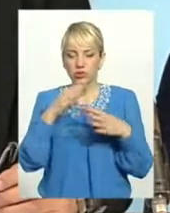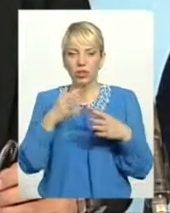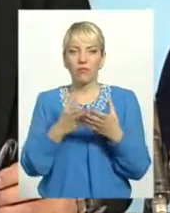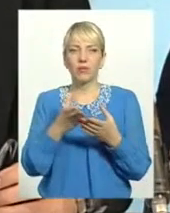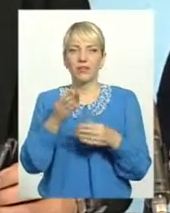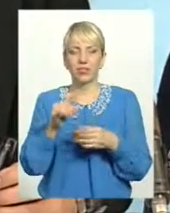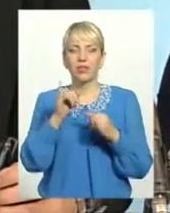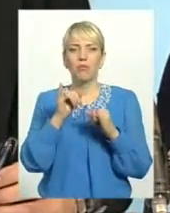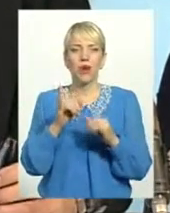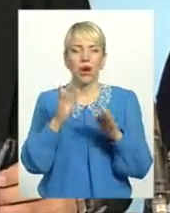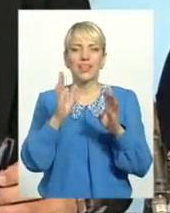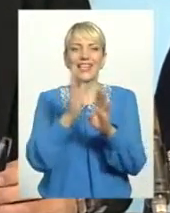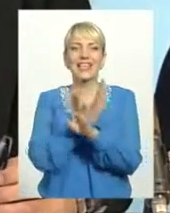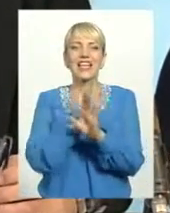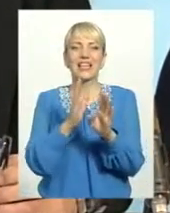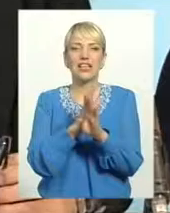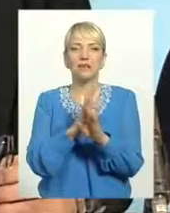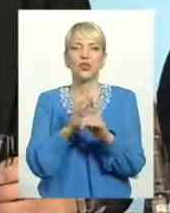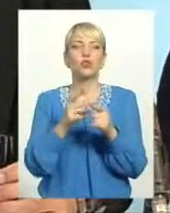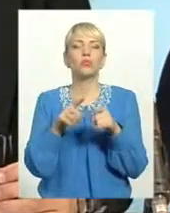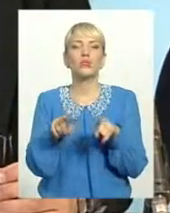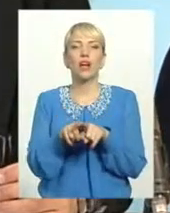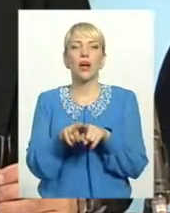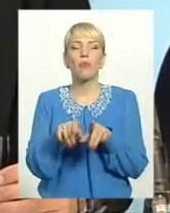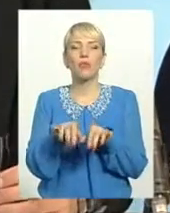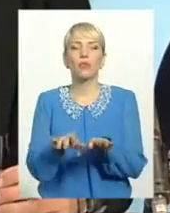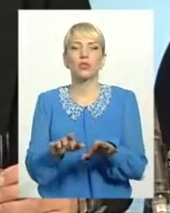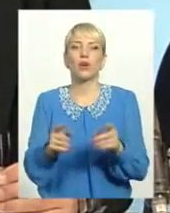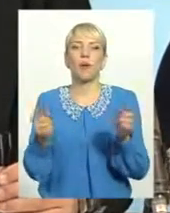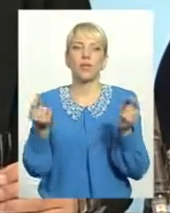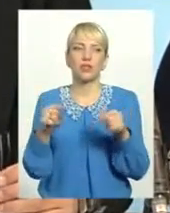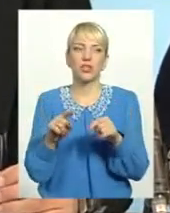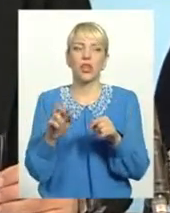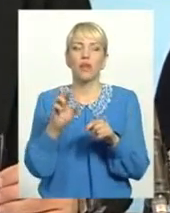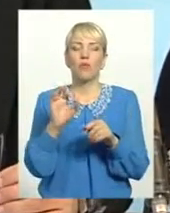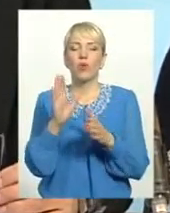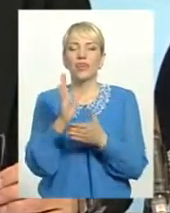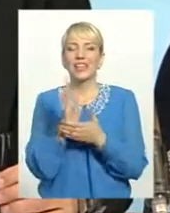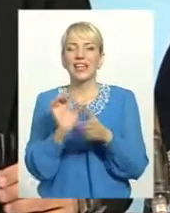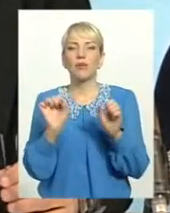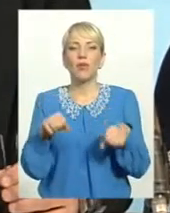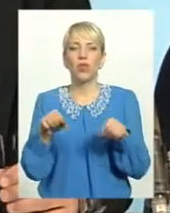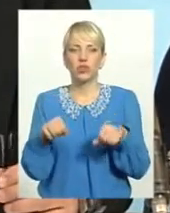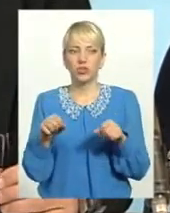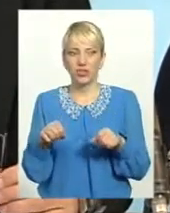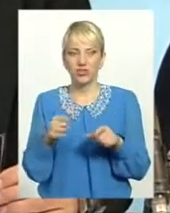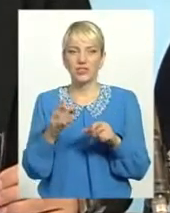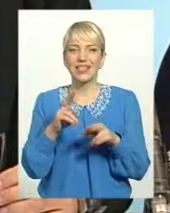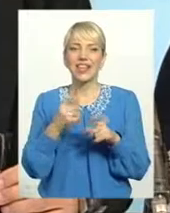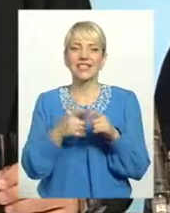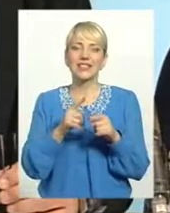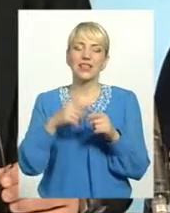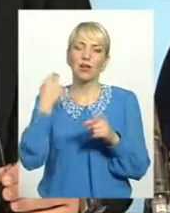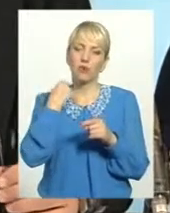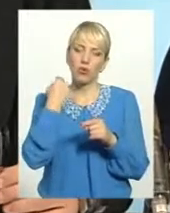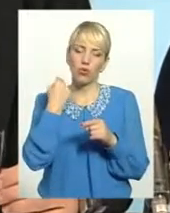підприємстві? Чому саме є процедура банкрутства? Бо є можливості, як з боргами їх реструктуризувати, через